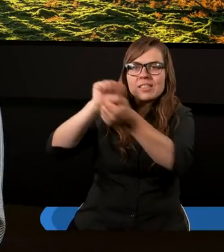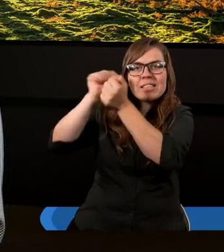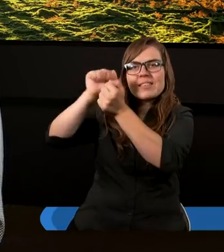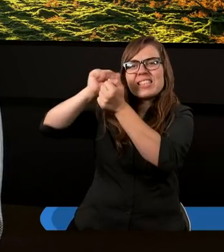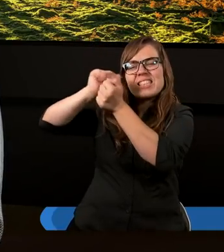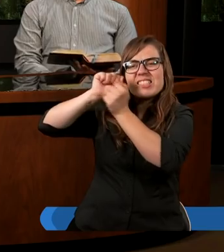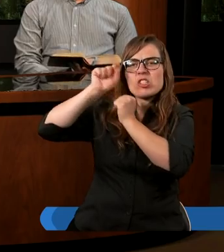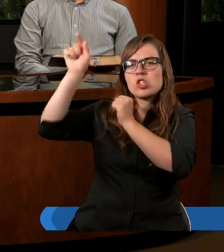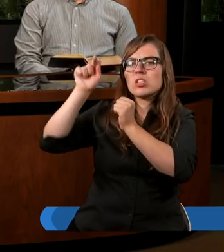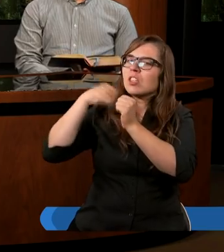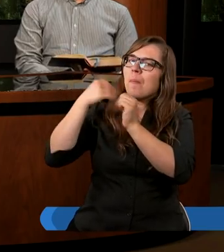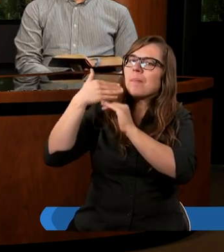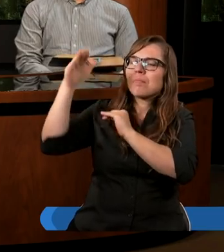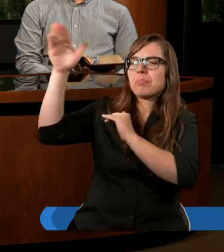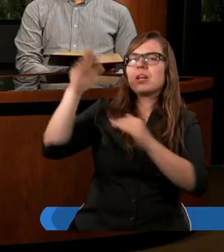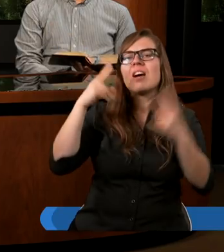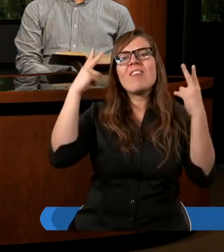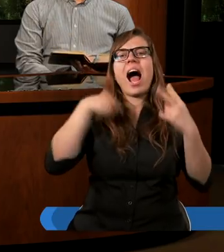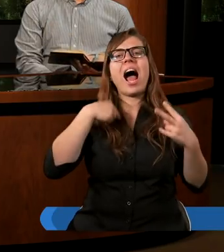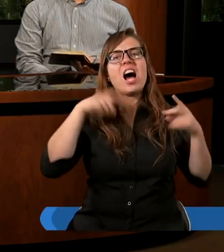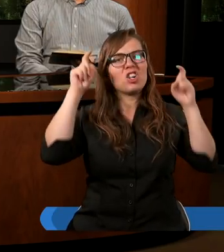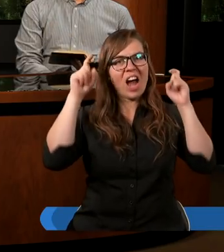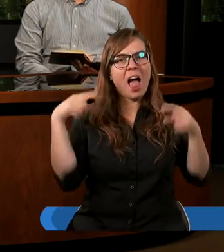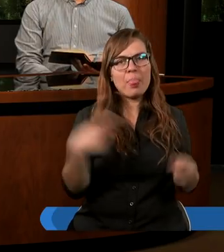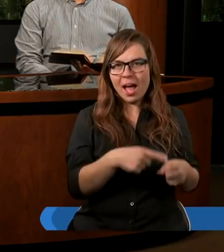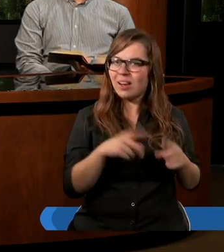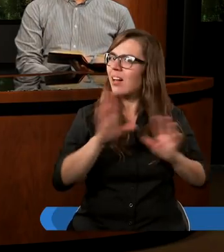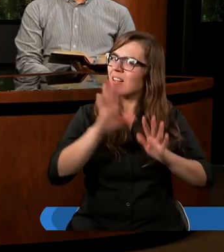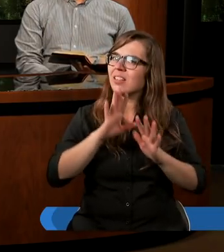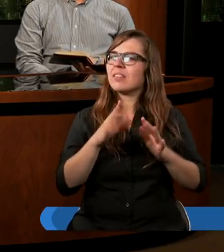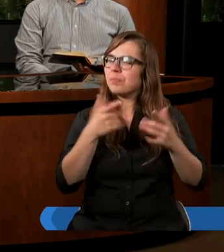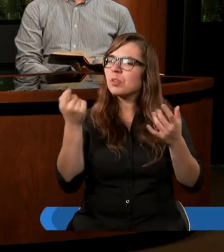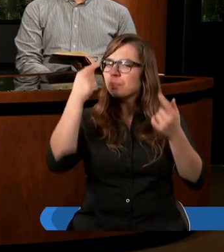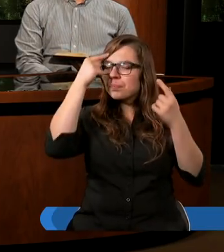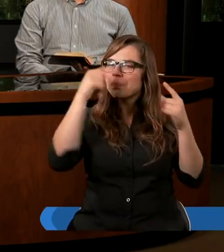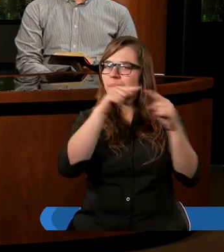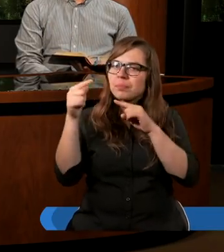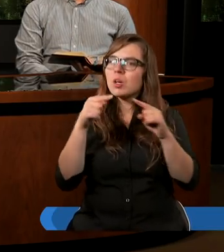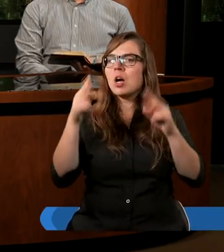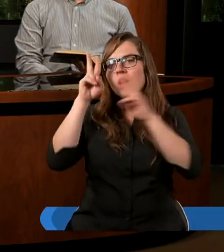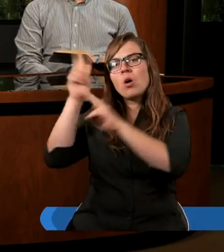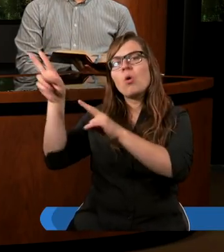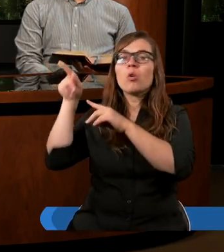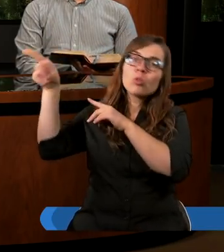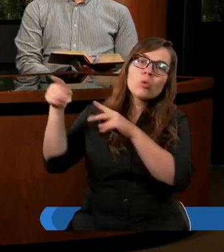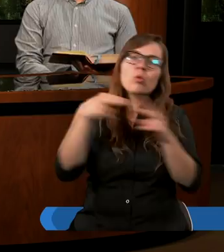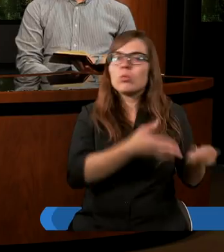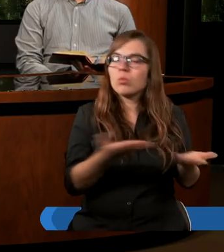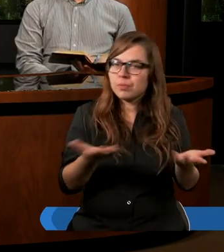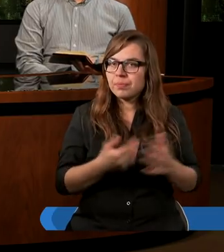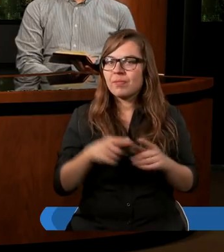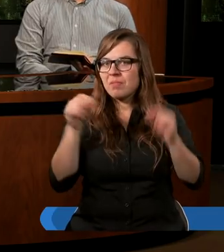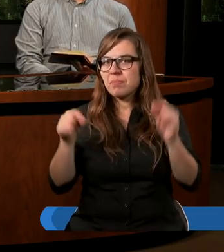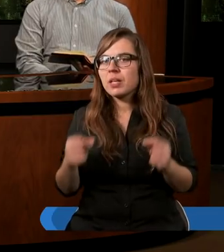mówimy dzisiaj i on może wpływać na takie osoby, które nie są posłuszne Bogu i